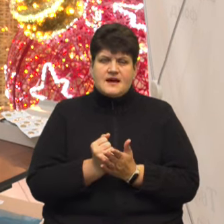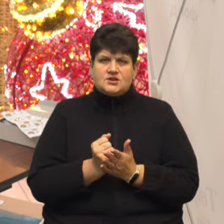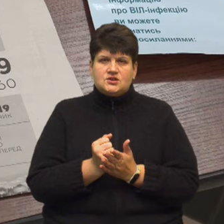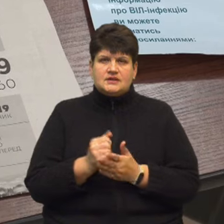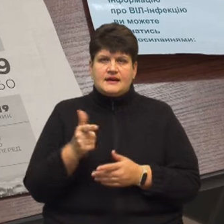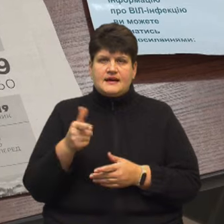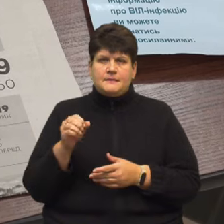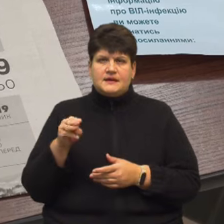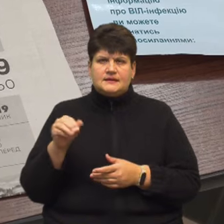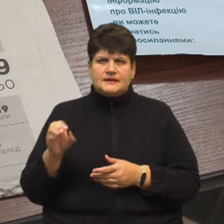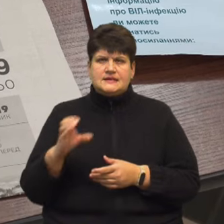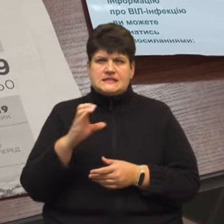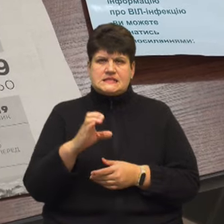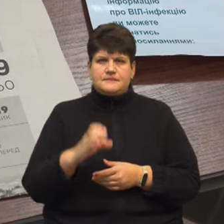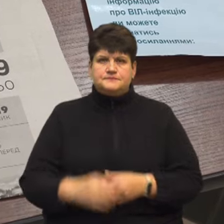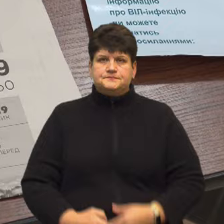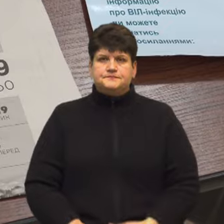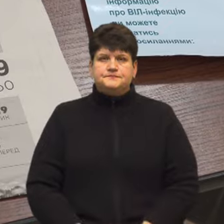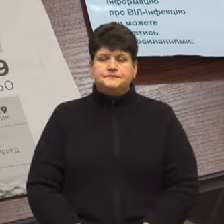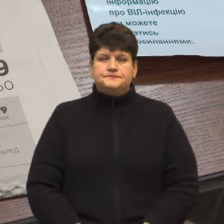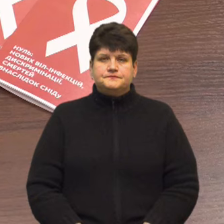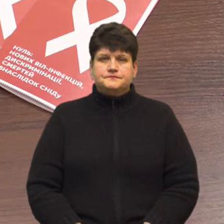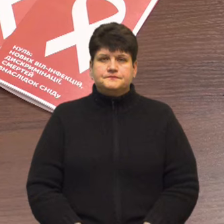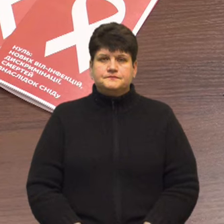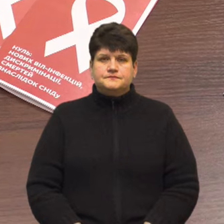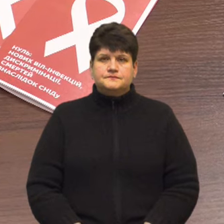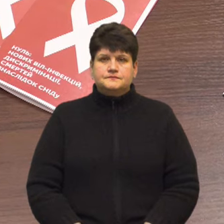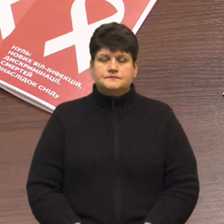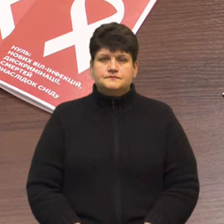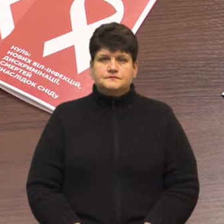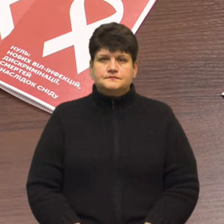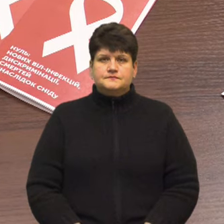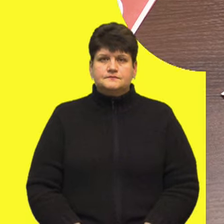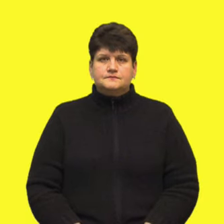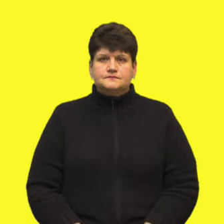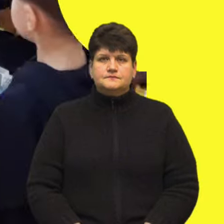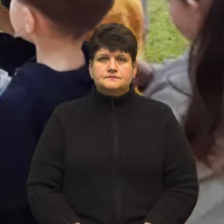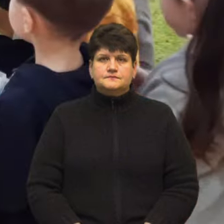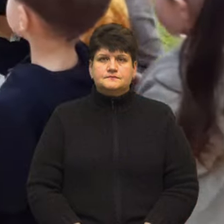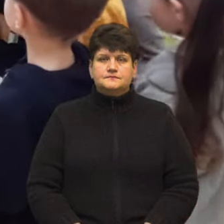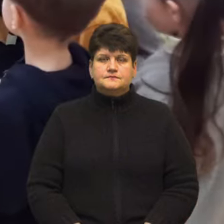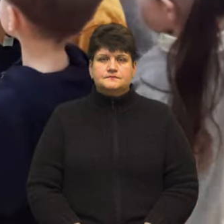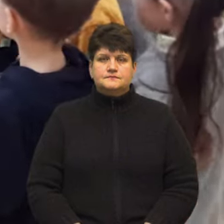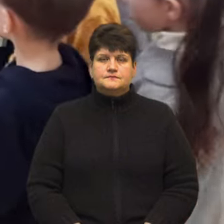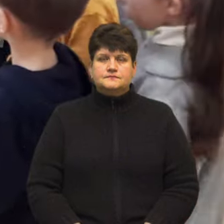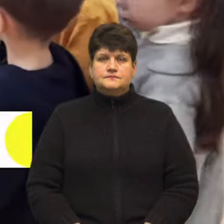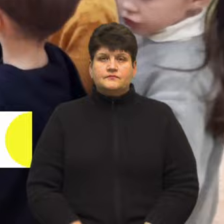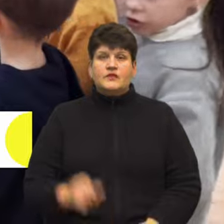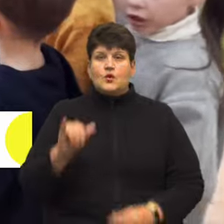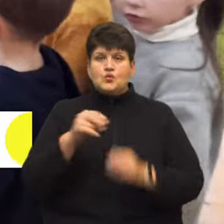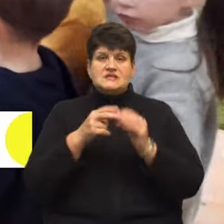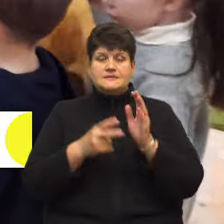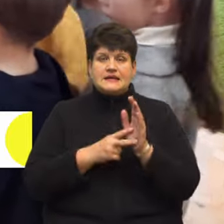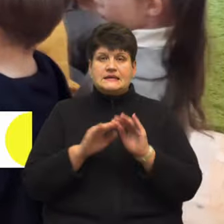гепатит С. Тетяна Панченко, Андрій Прикопів, Суспільне новини, Тернопіль. У 17-му